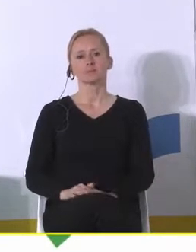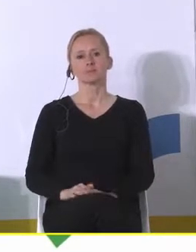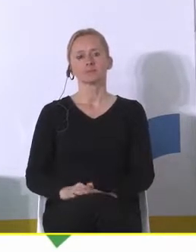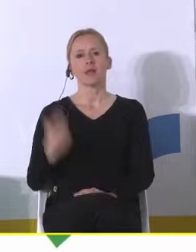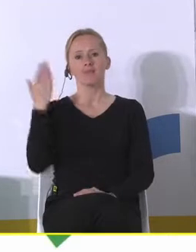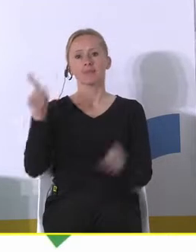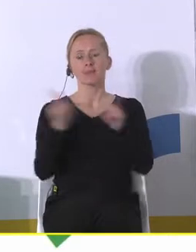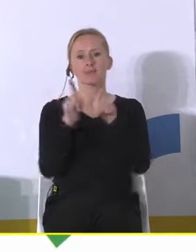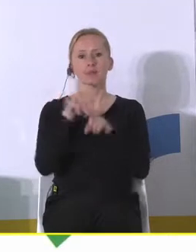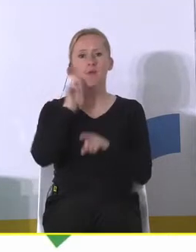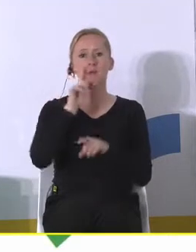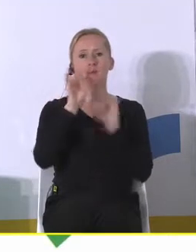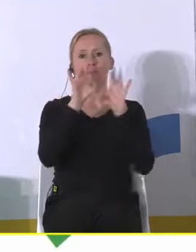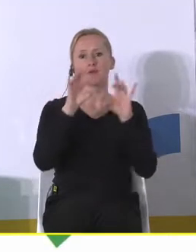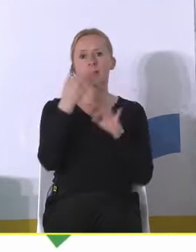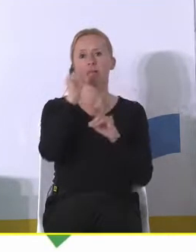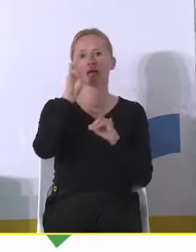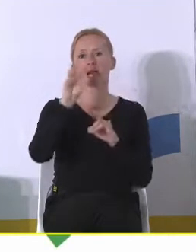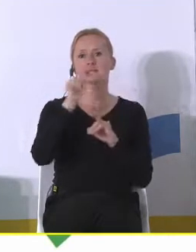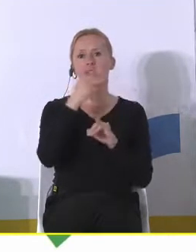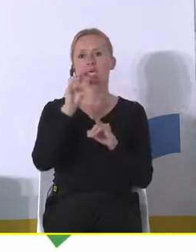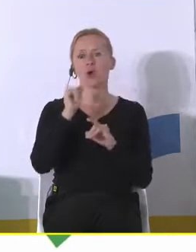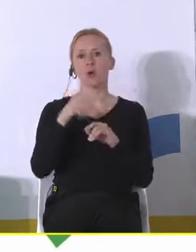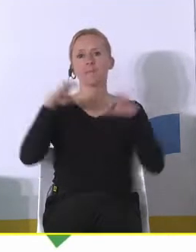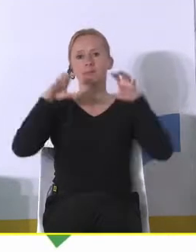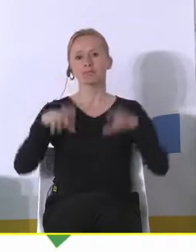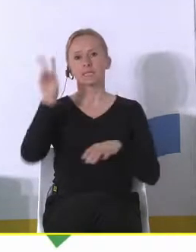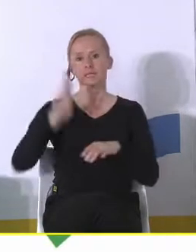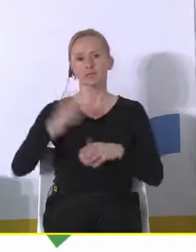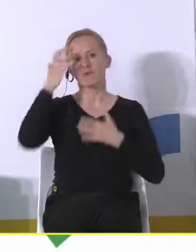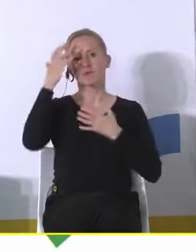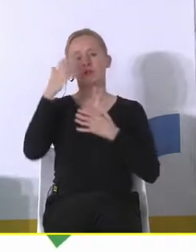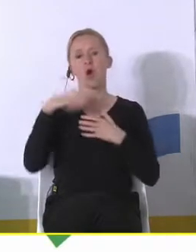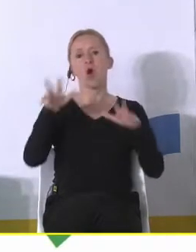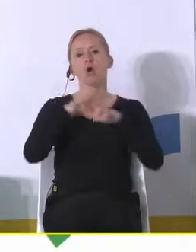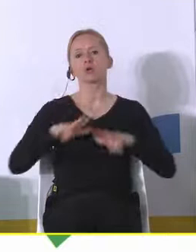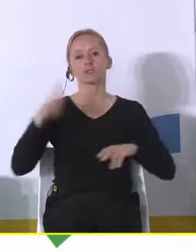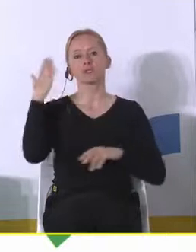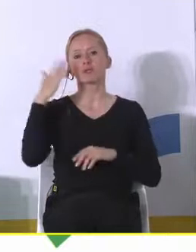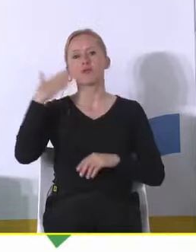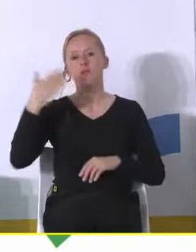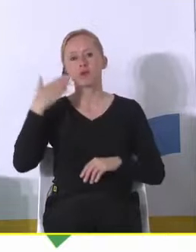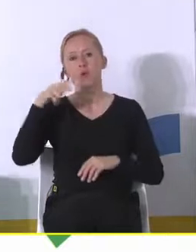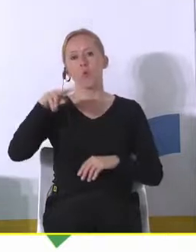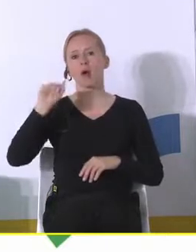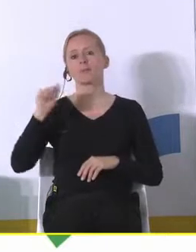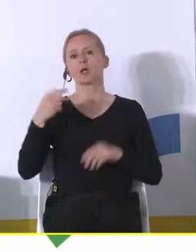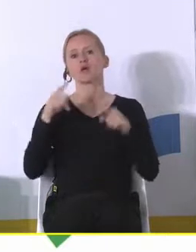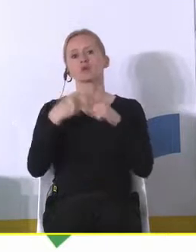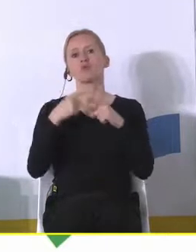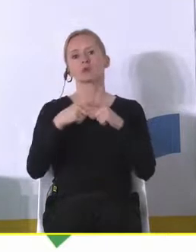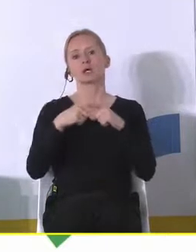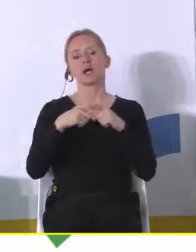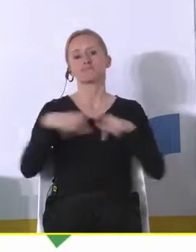Witam również pana profesora Michała Michalskiego, prezesa Instytutu Wiedzy o Rodzinie i Społeczeństwie, wykładowcę UAM, członka Rady